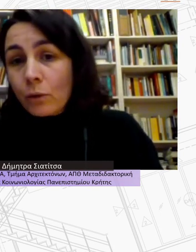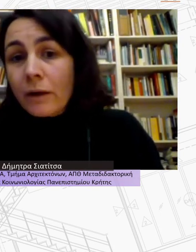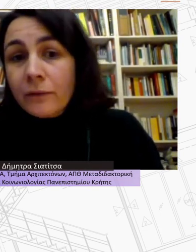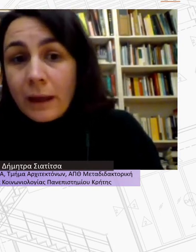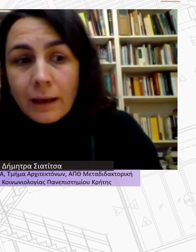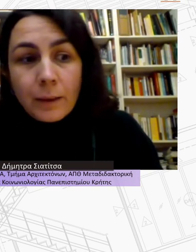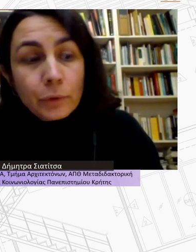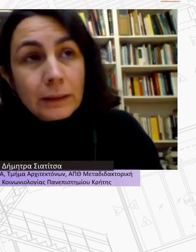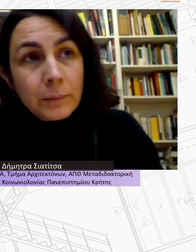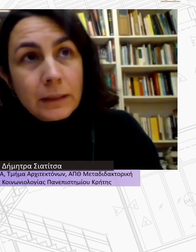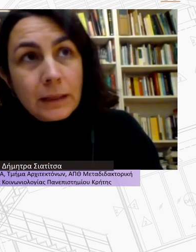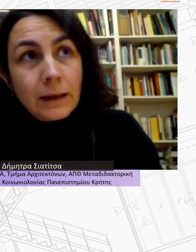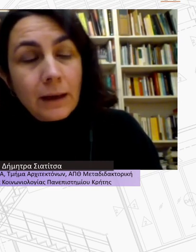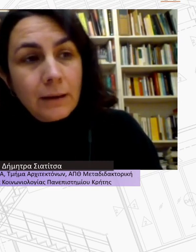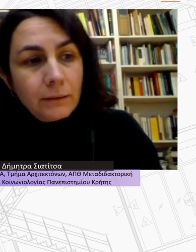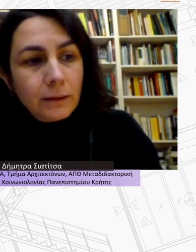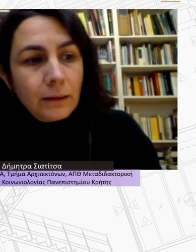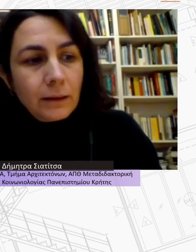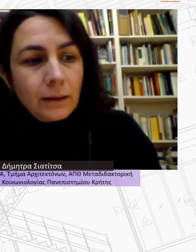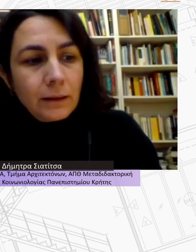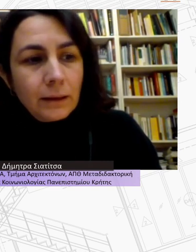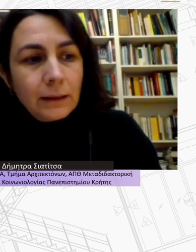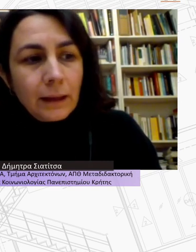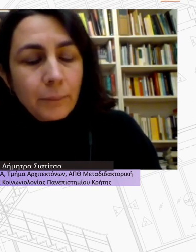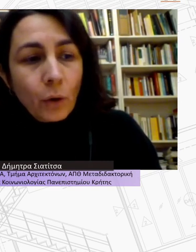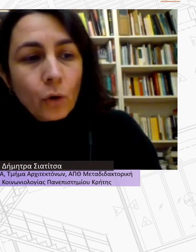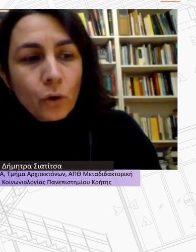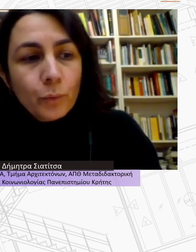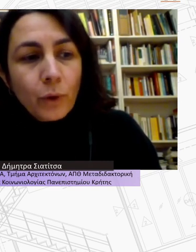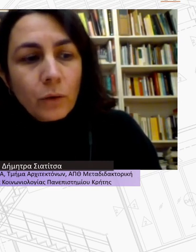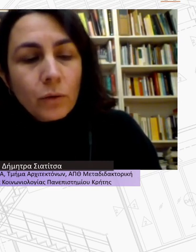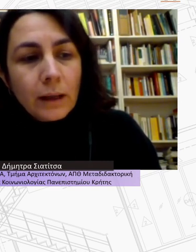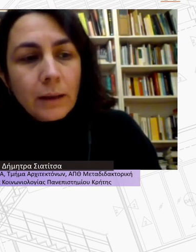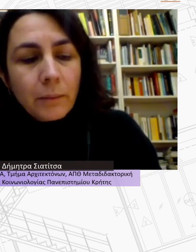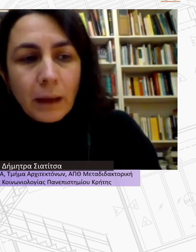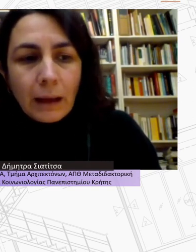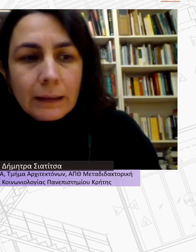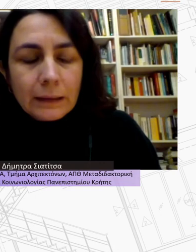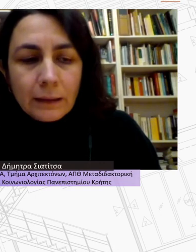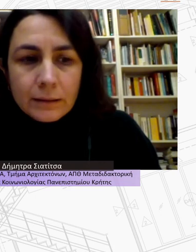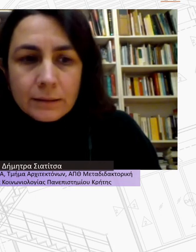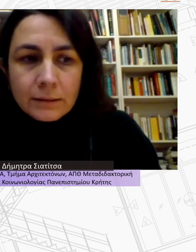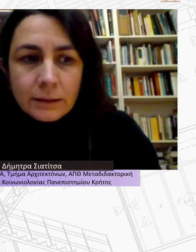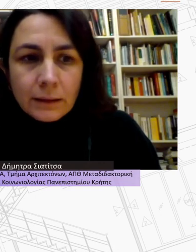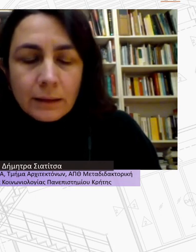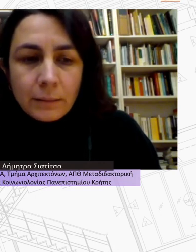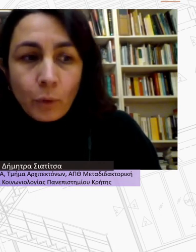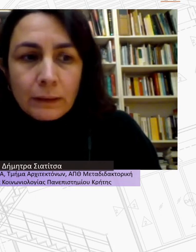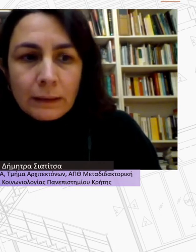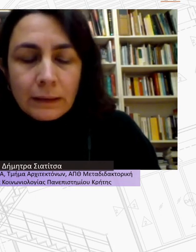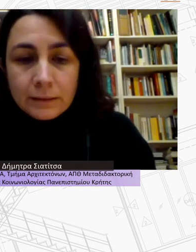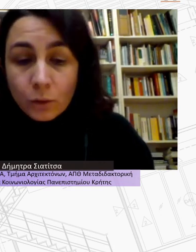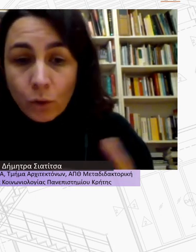Παρ' όλα αυτά, από την εμπειρία είτε χώρων που έχουν μεγάλη στεγαστική